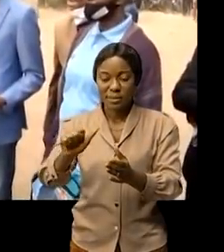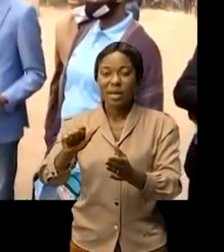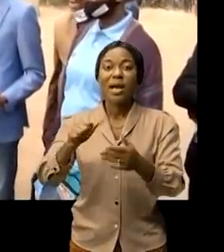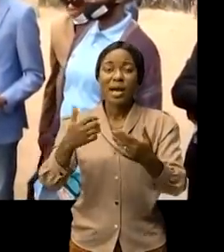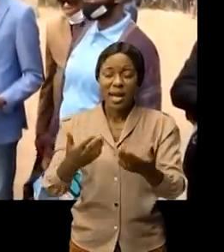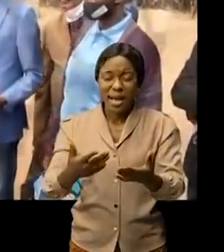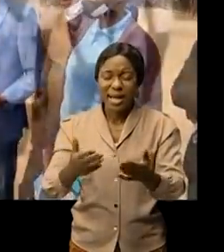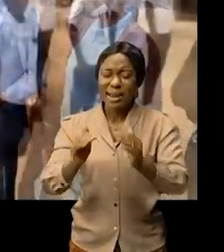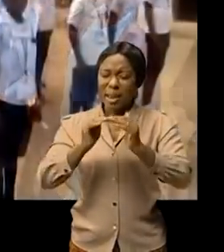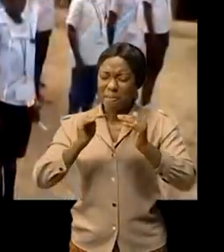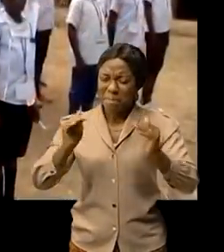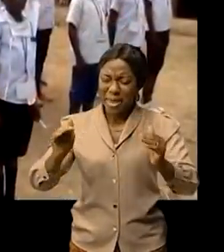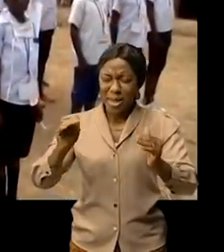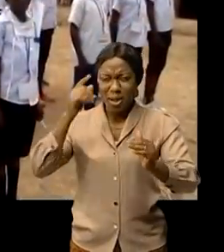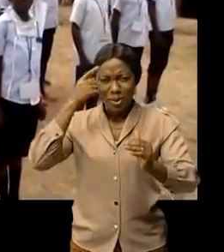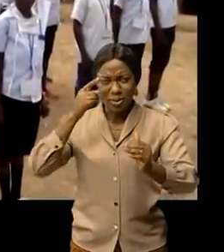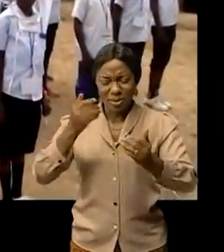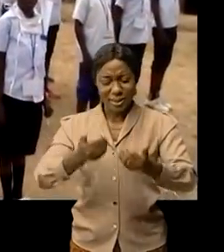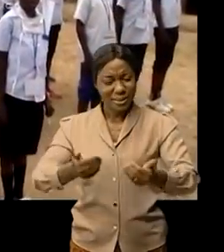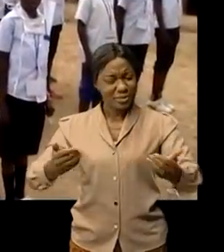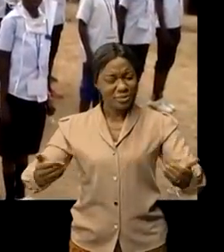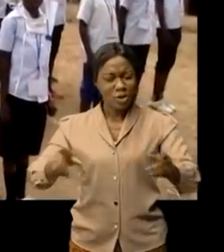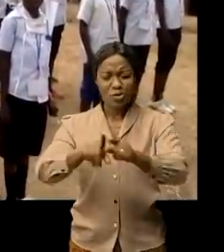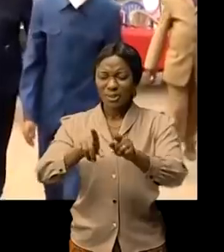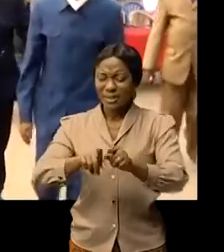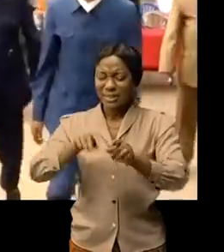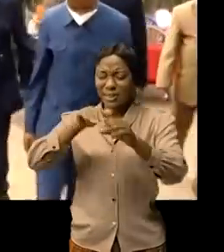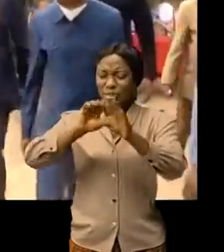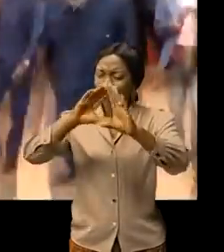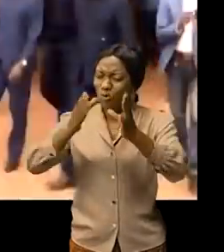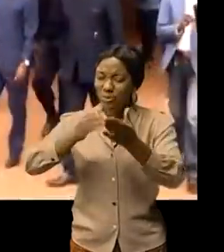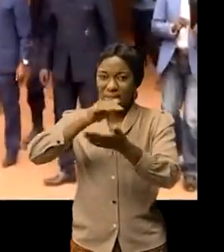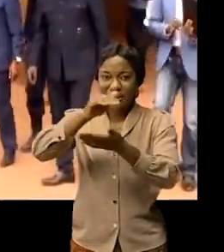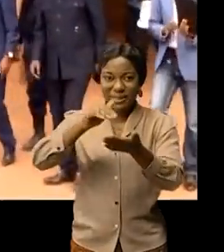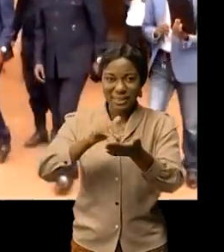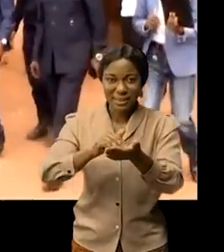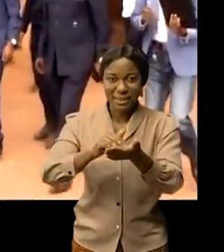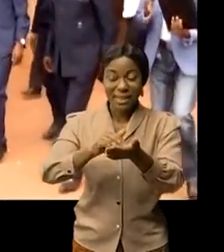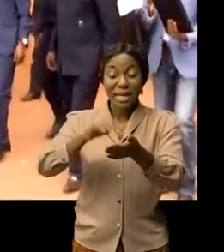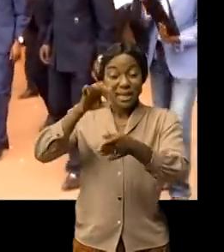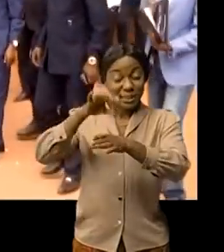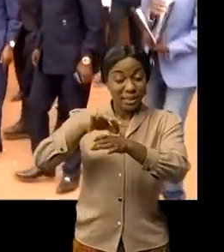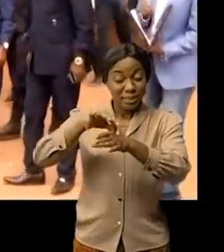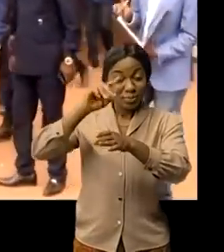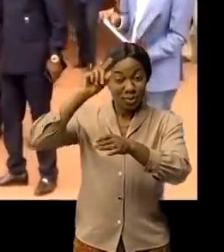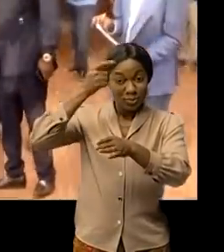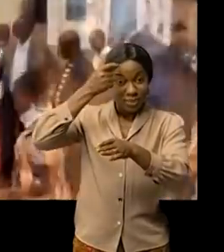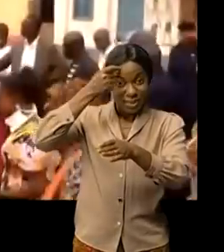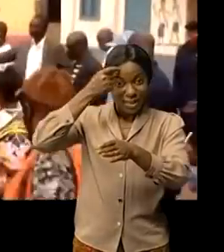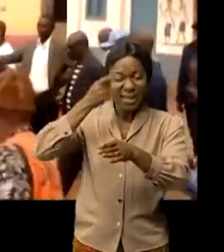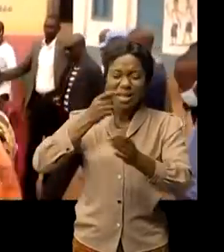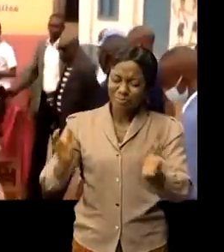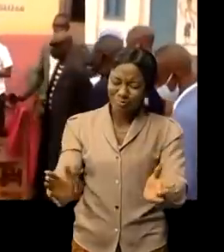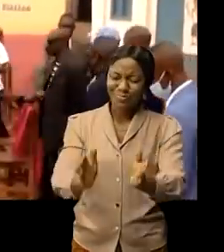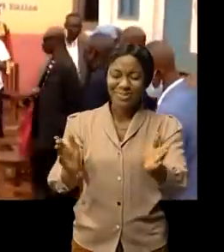climat de paix et de quiétude qui a régné dans tous les centres occasion pour le gouverneur intérimaire d'exhorter les enfants à bien faire usage